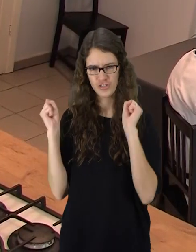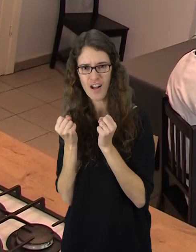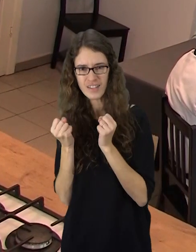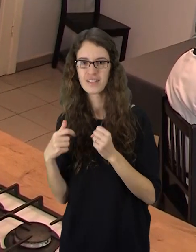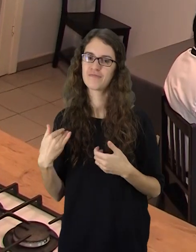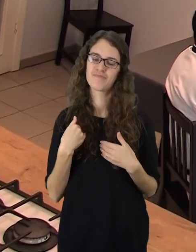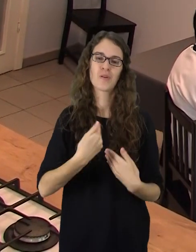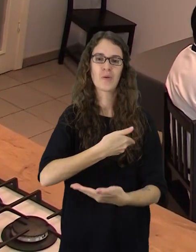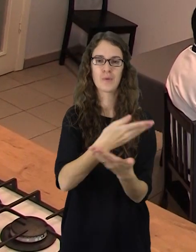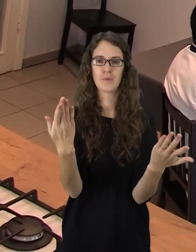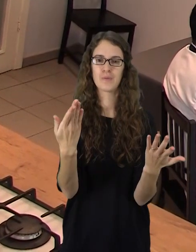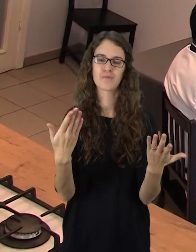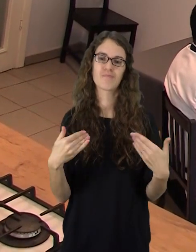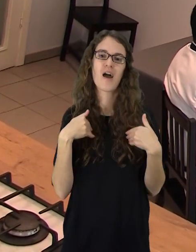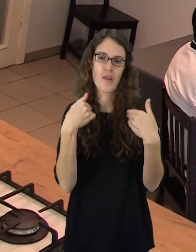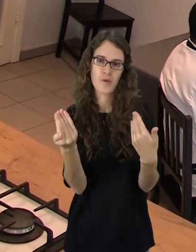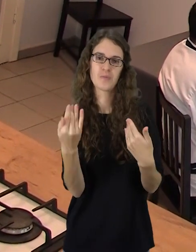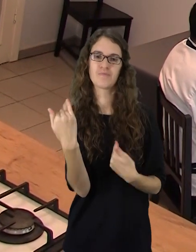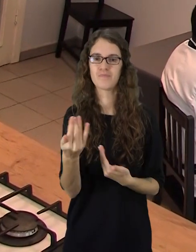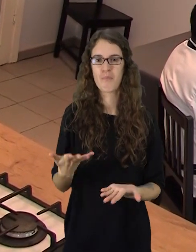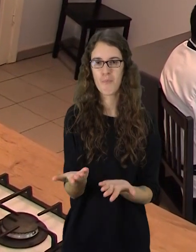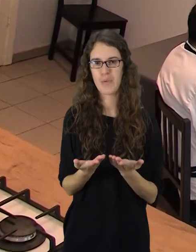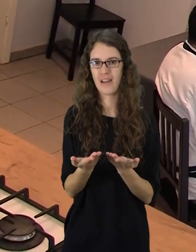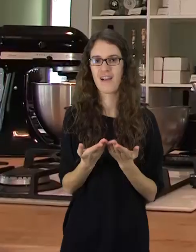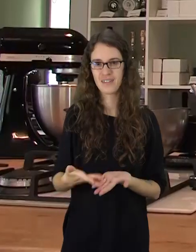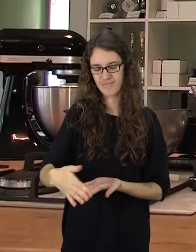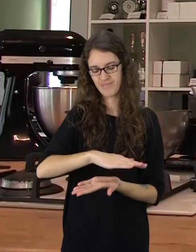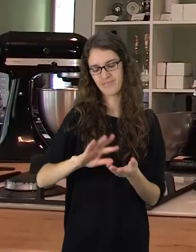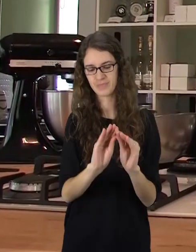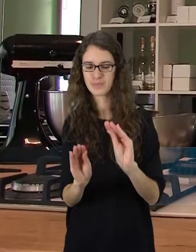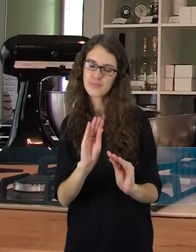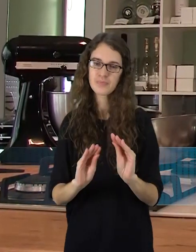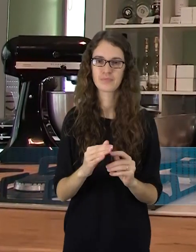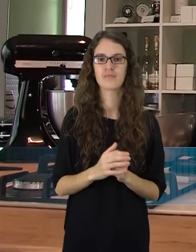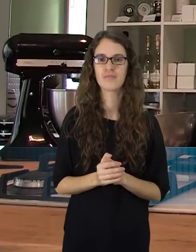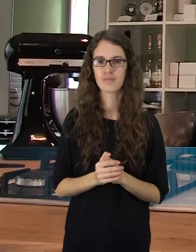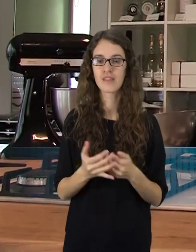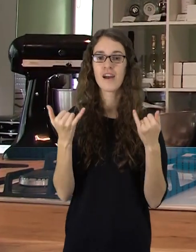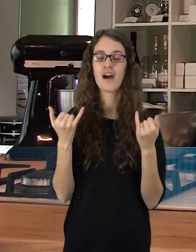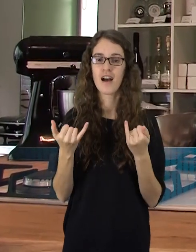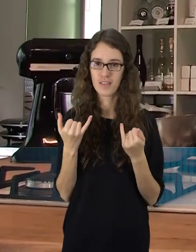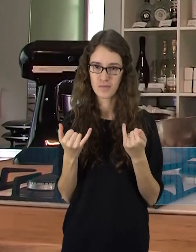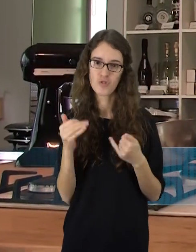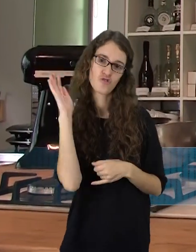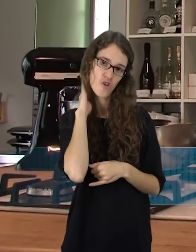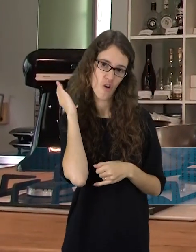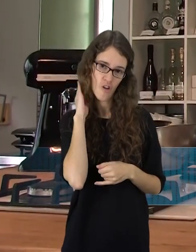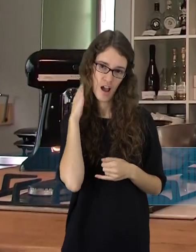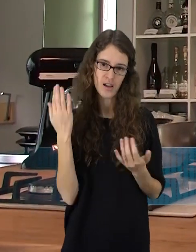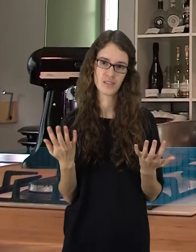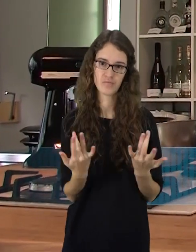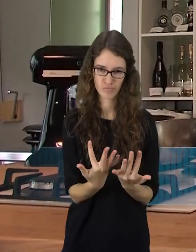kulinarai siūla pasigaminti saldų itališką morenginį piragą. Pradėjau dabar ištirpinti šokoladą,